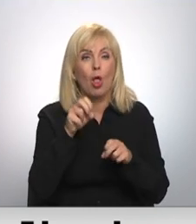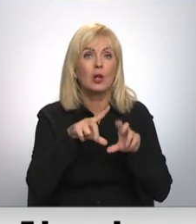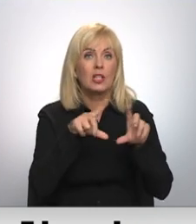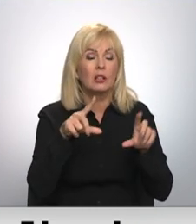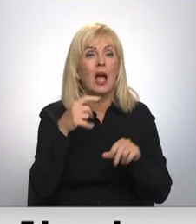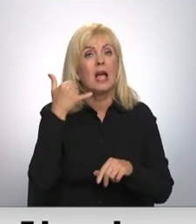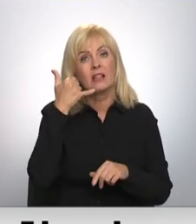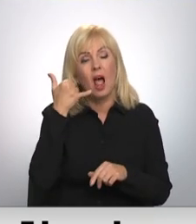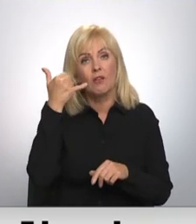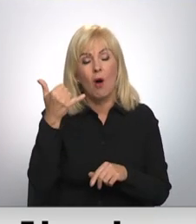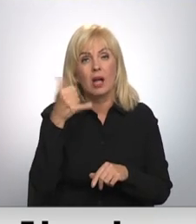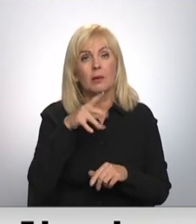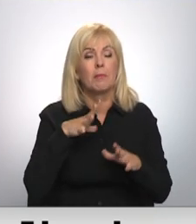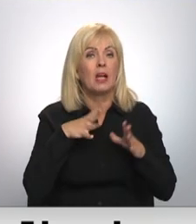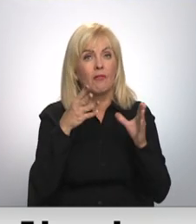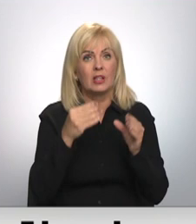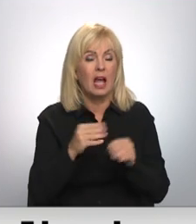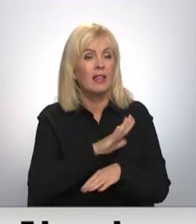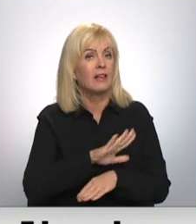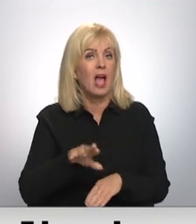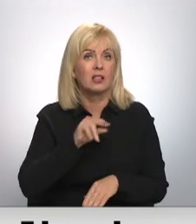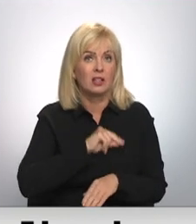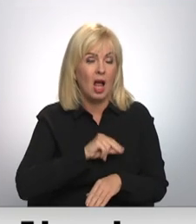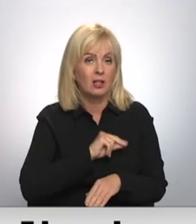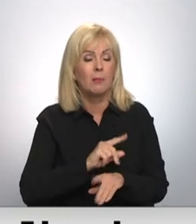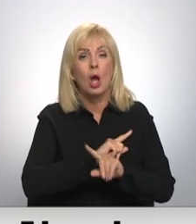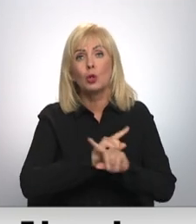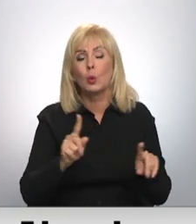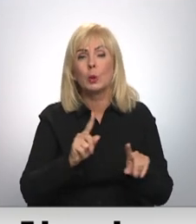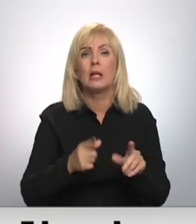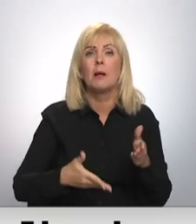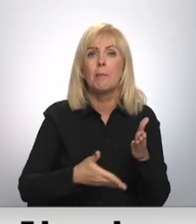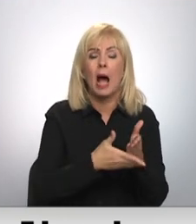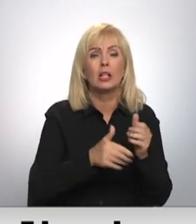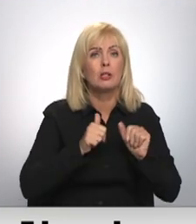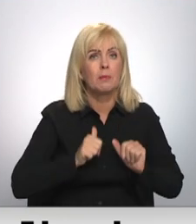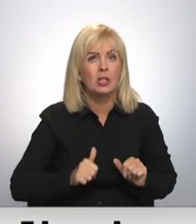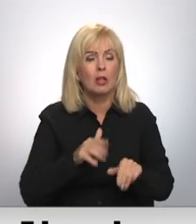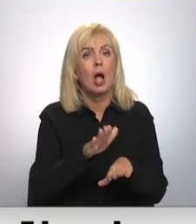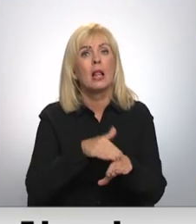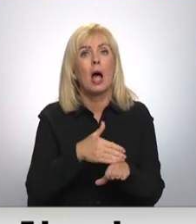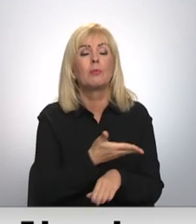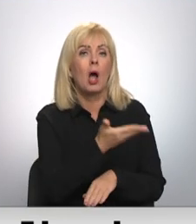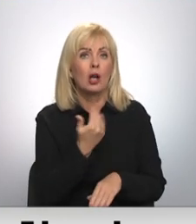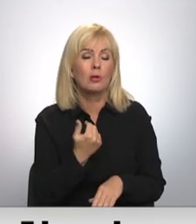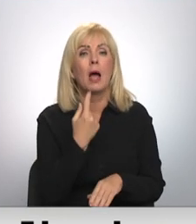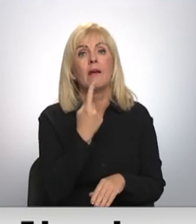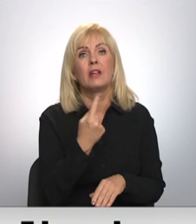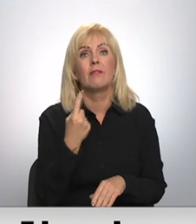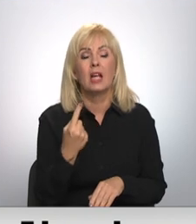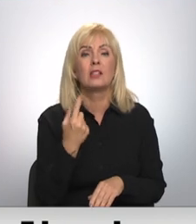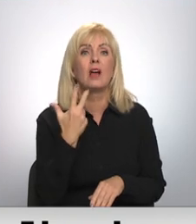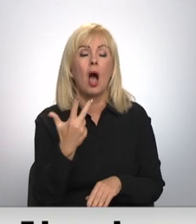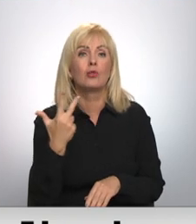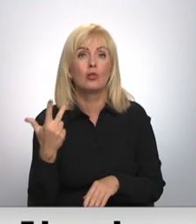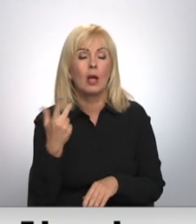telefonu atbildēja, brīvdienās nestrādāja. Netliekamās medicīniskās palīdzības dienas tā Laipni aicināja zvanīt uz 1188